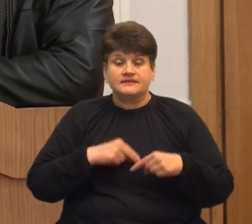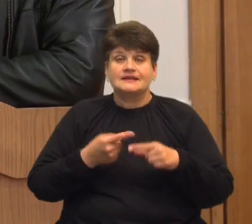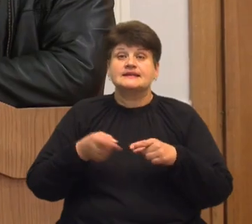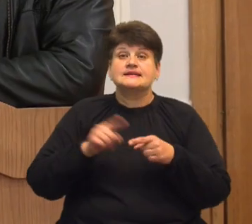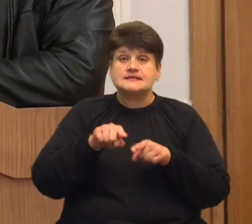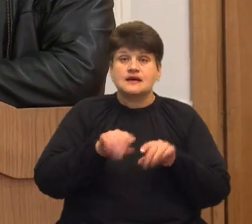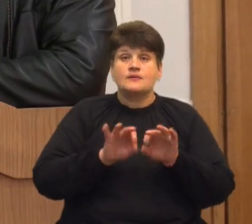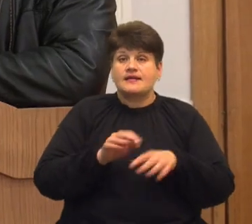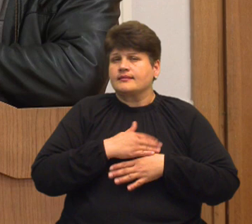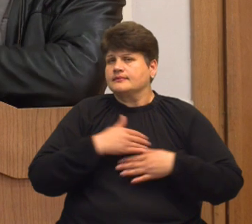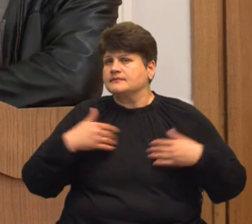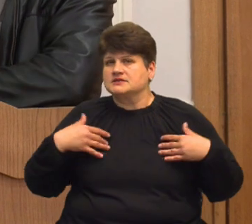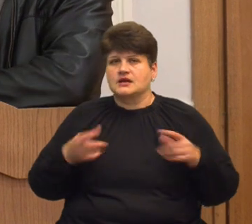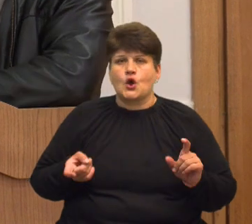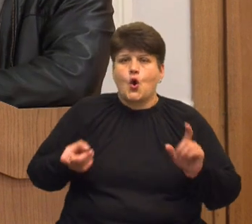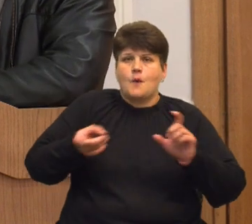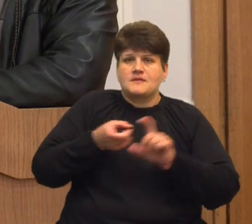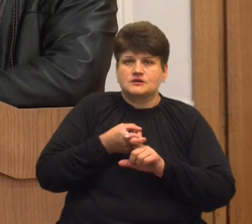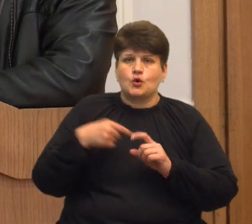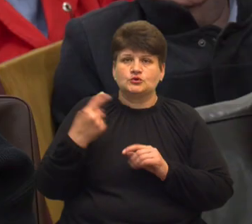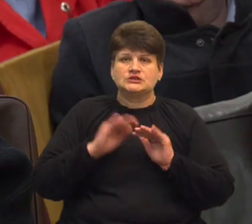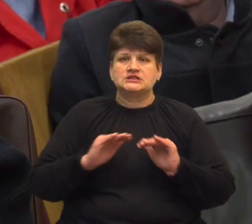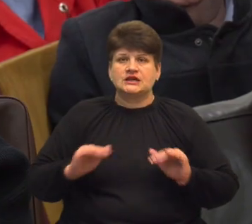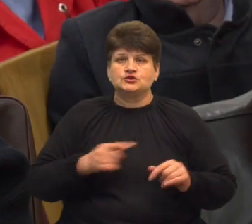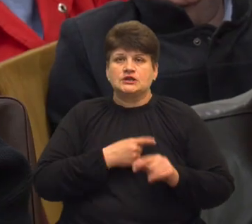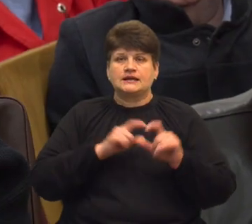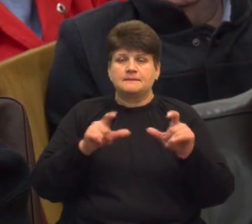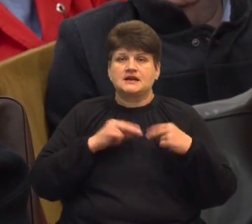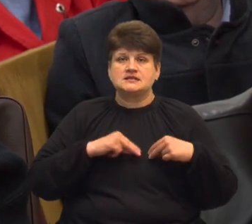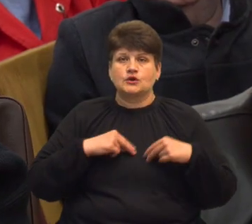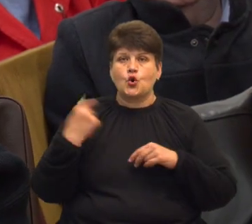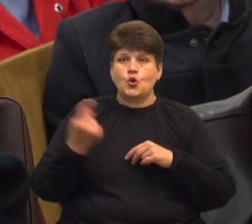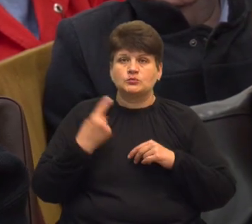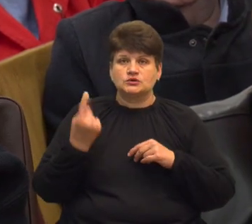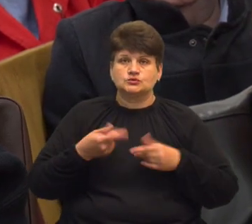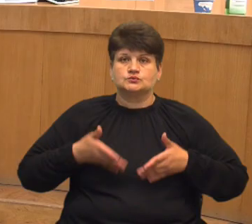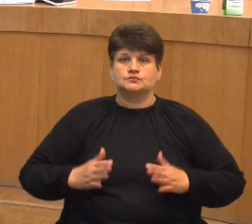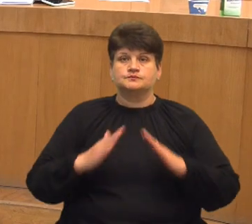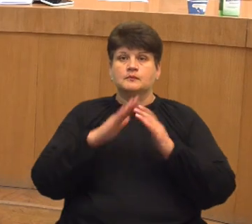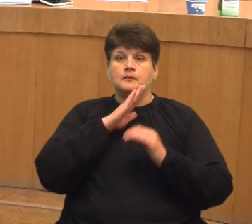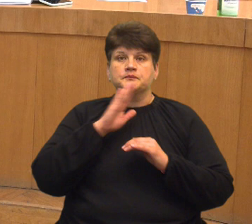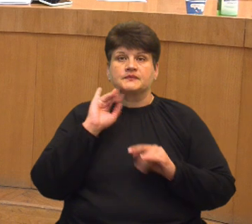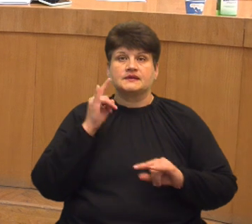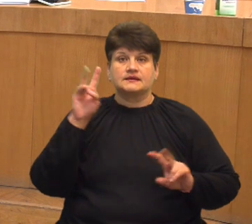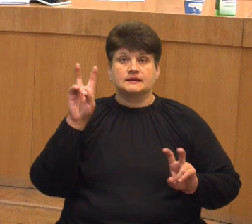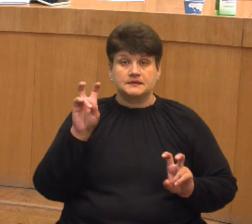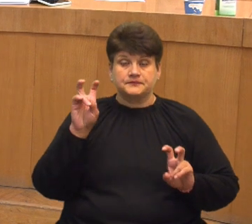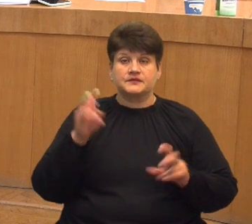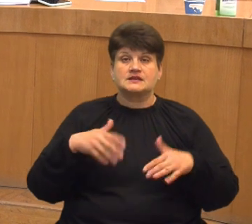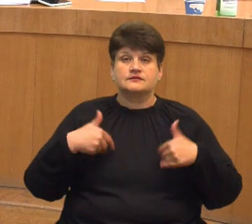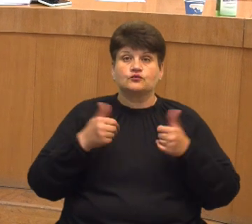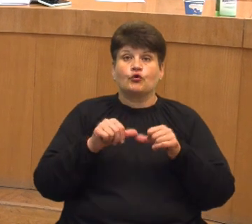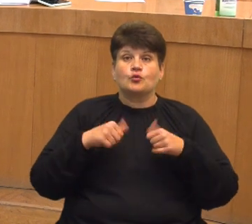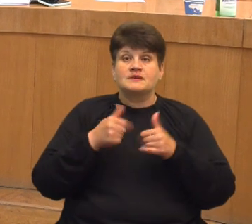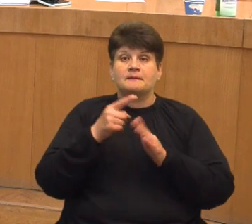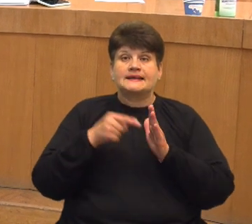своє небажання об'єднуватися з обласною дитячою лікарнею працівники обласного перенатального центру «Мати і дитина». Вони звернулися до комісії з питань